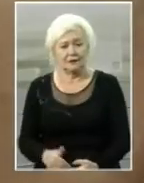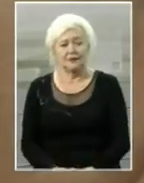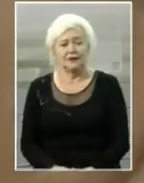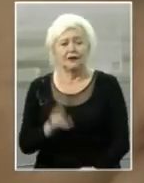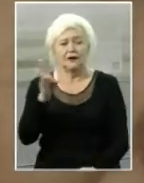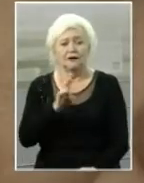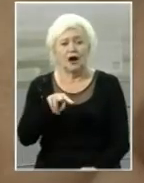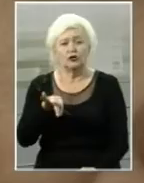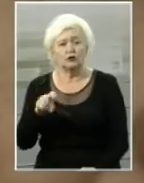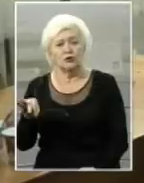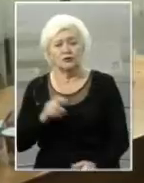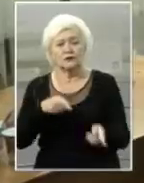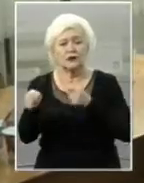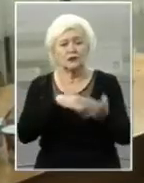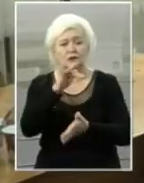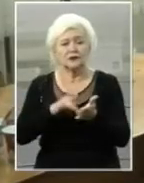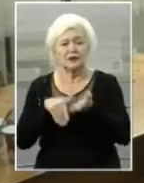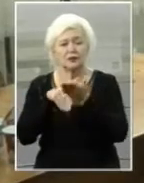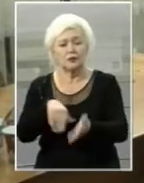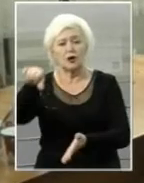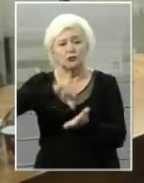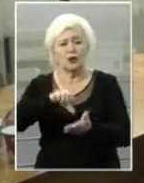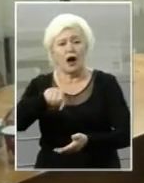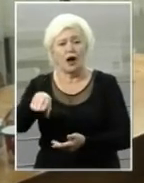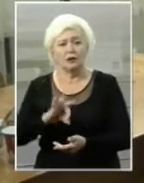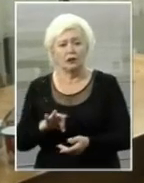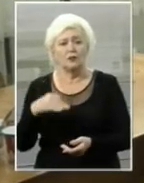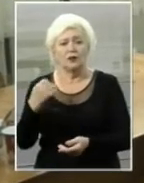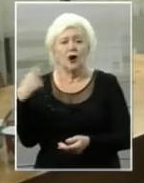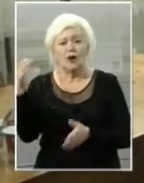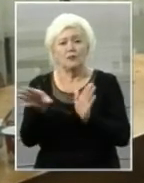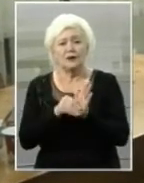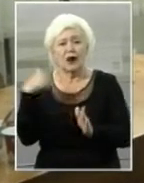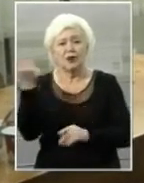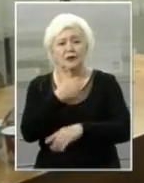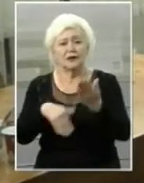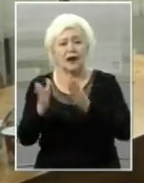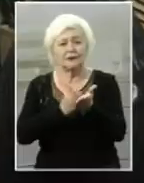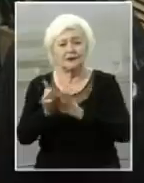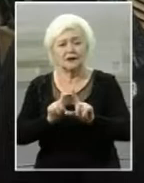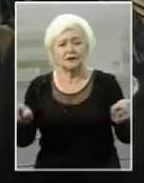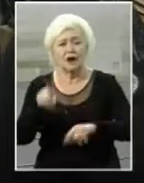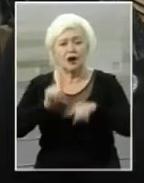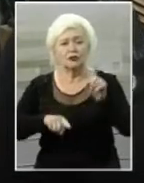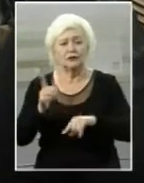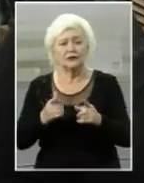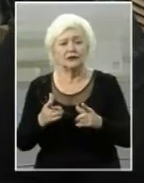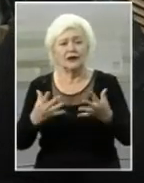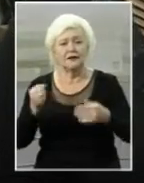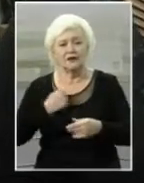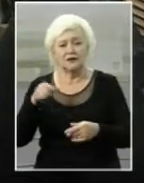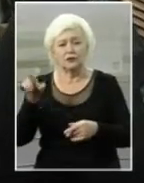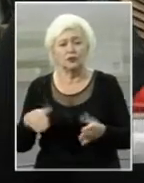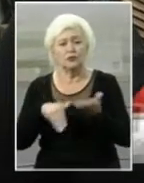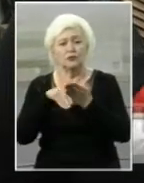Наталя Возиловська, керівниця Центру допомоги учасникам АТО при обласній адміністрації, розказала, що родині військового допоможуть з житлом. На